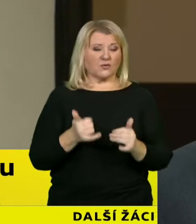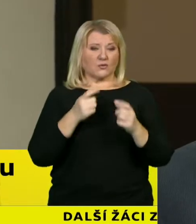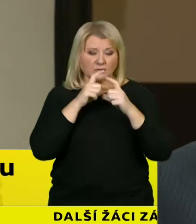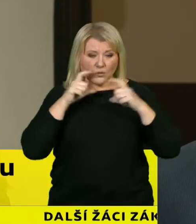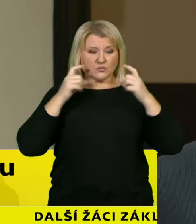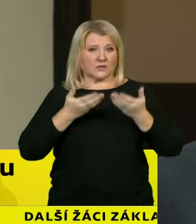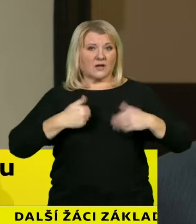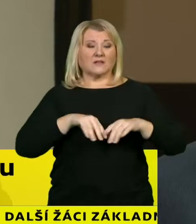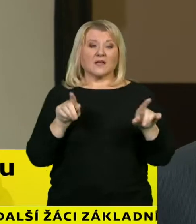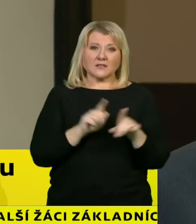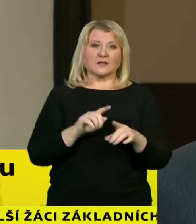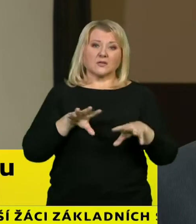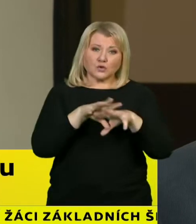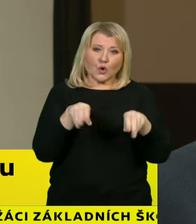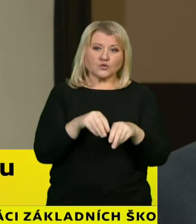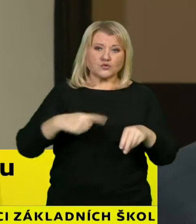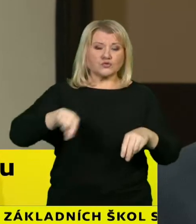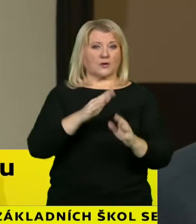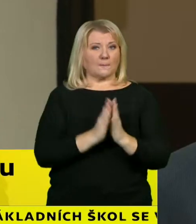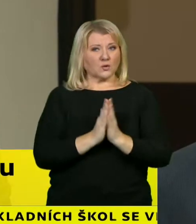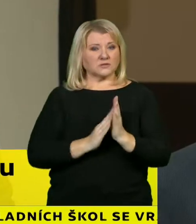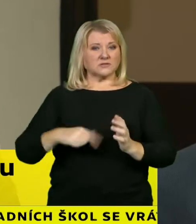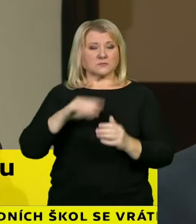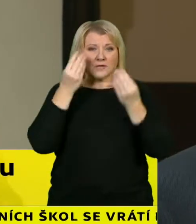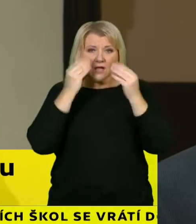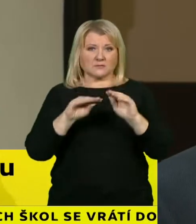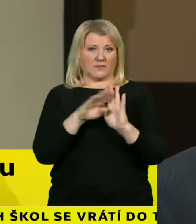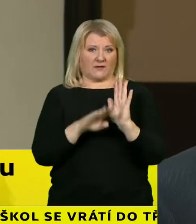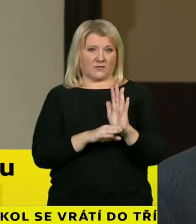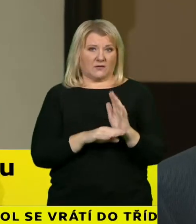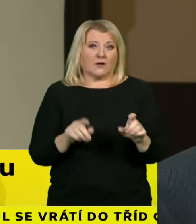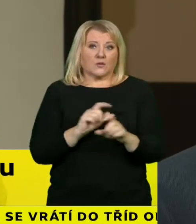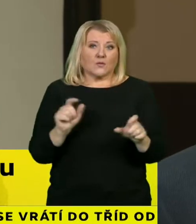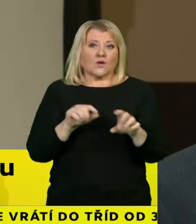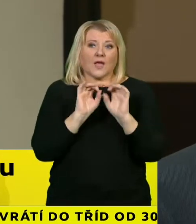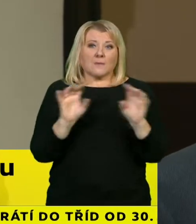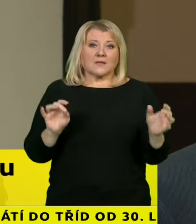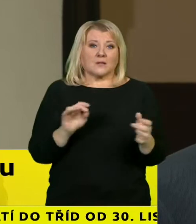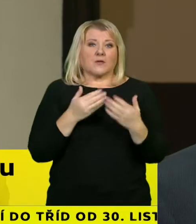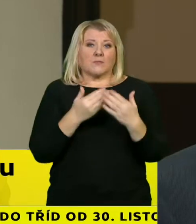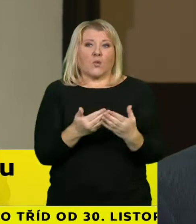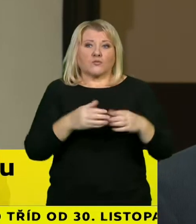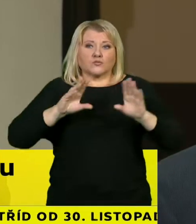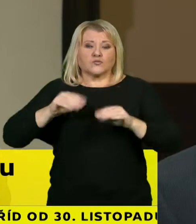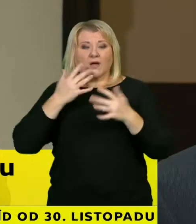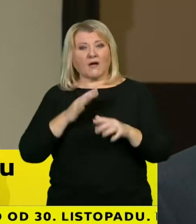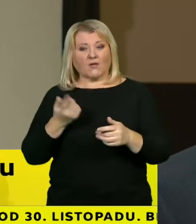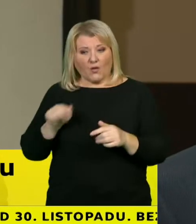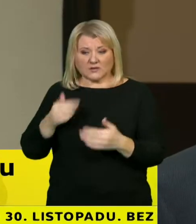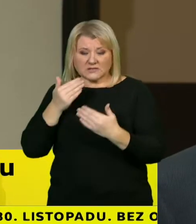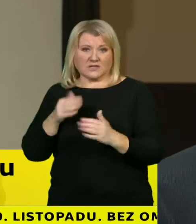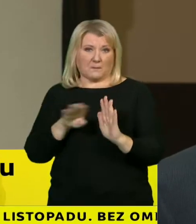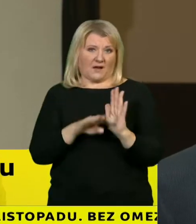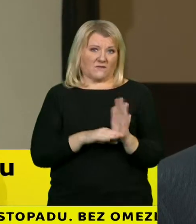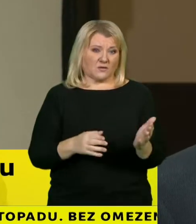aby skutečně respektovali tato pravidla, může schrotit tuto epidemii, tak jsou to pravidla. Takže já prosím rodiče, aby